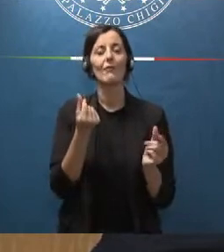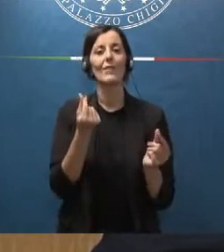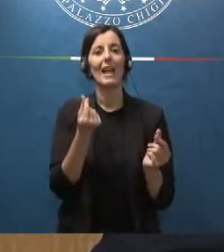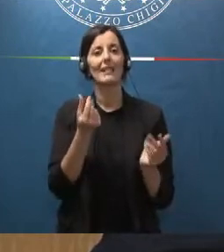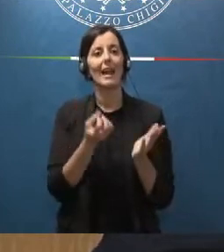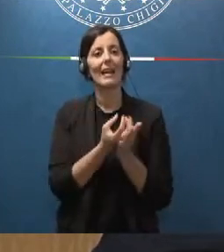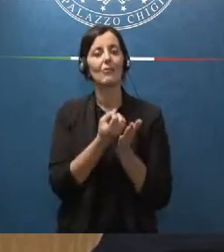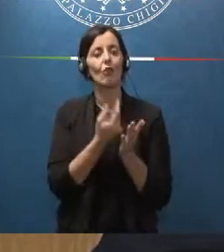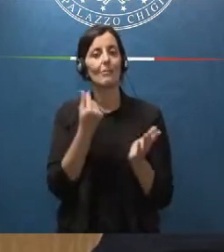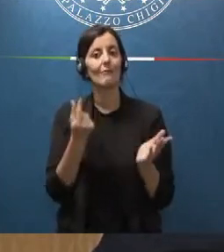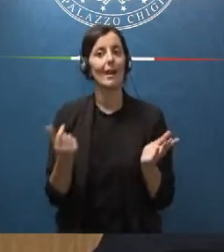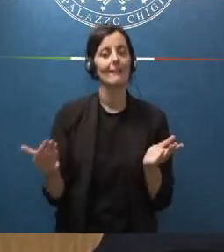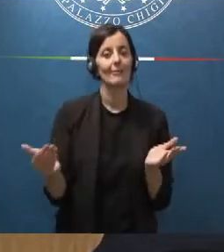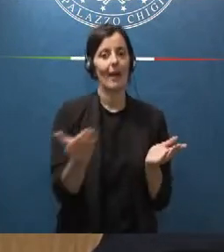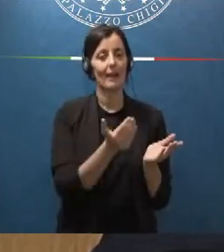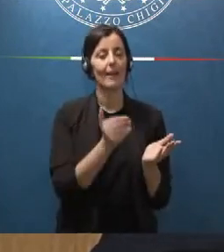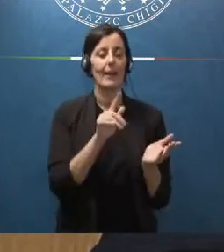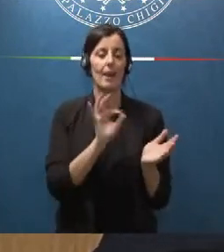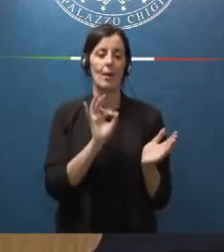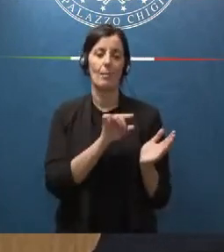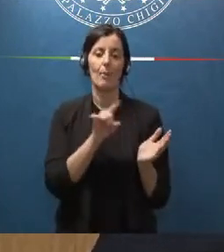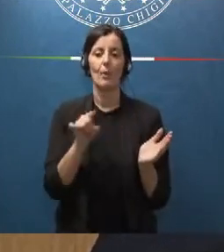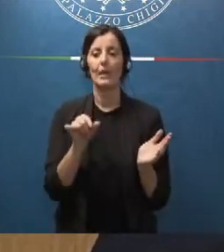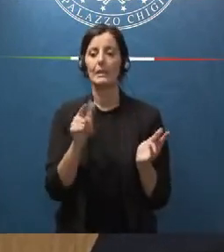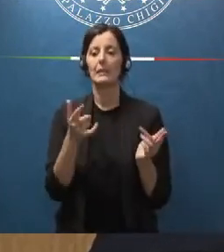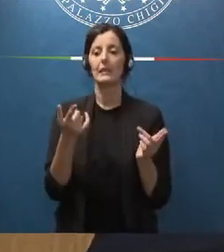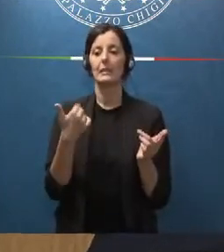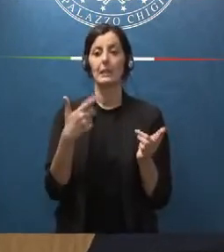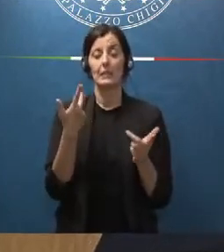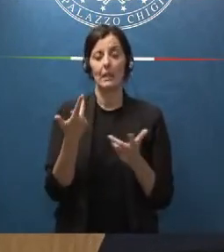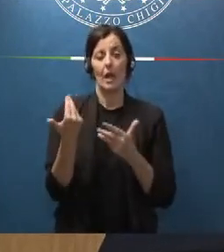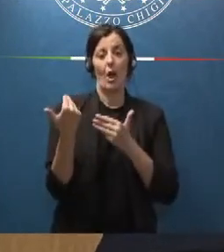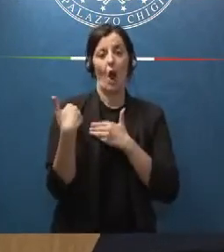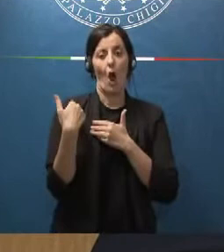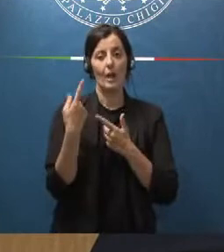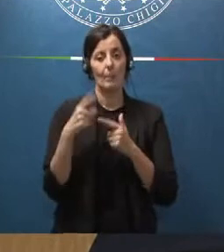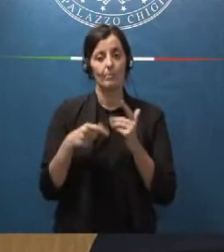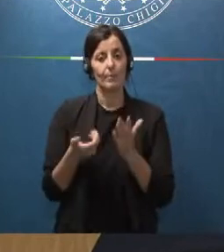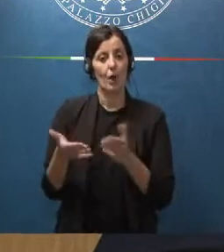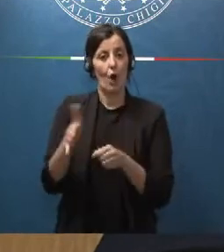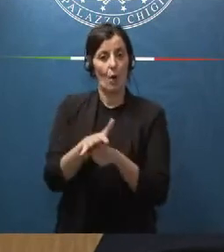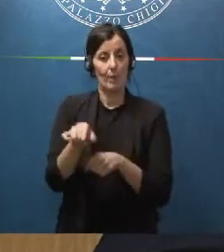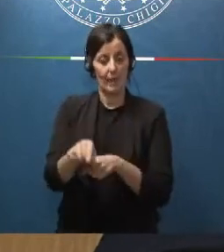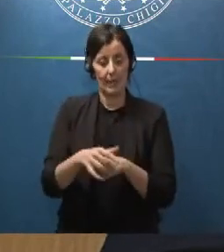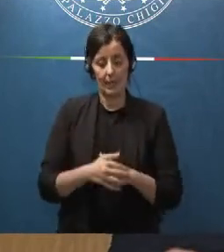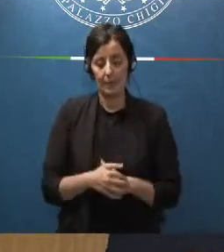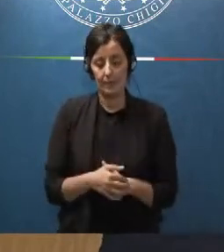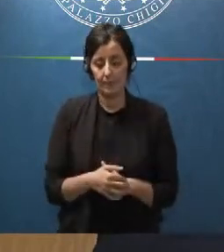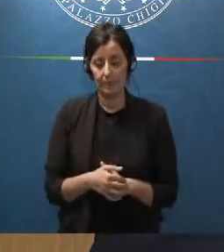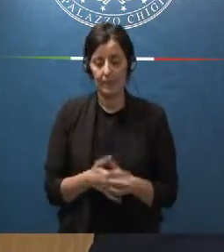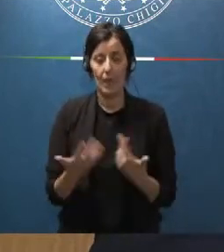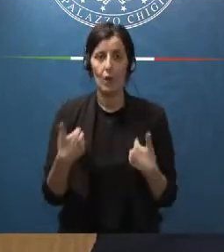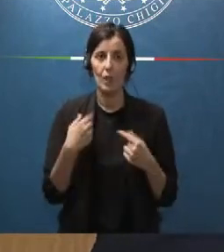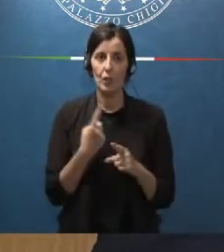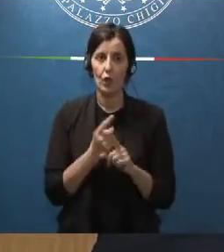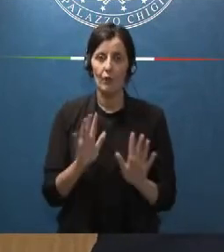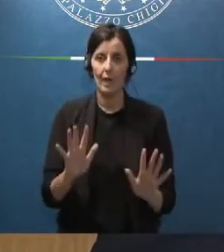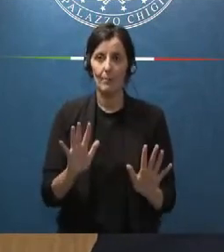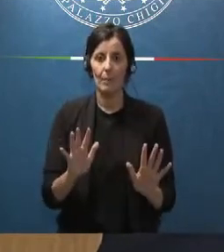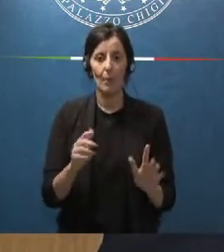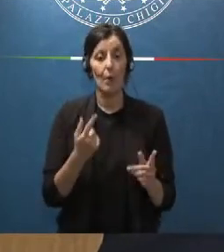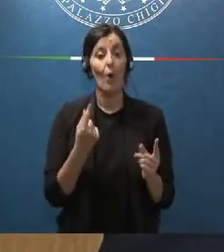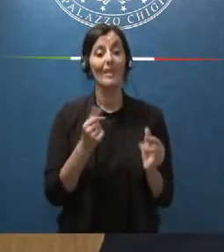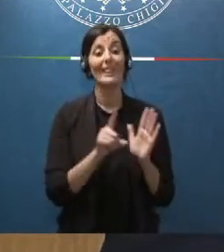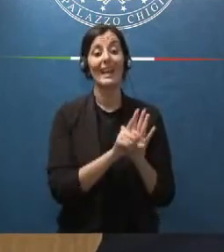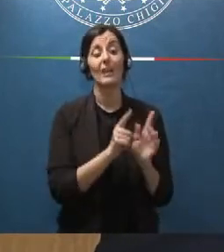appunto consentiranno di coprire i maggiori oneri di finanza pubblica dovremo aspettare la conversione